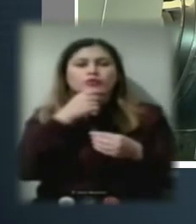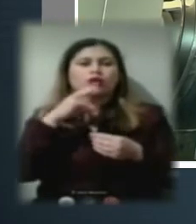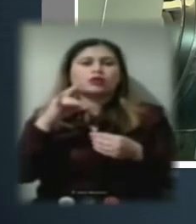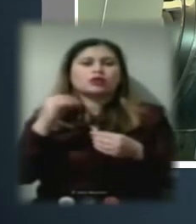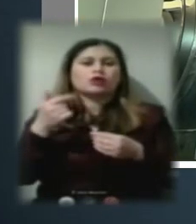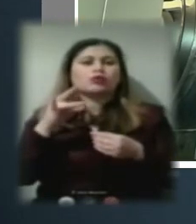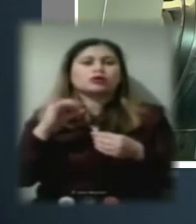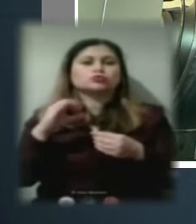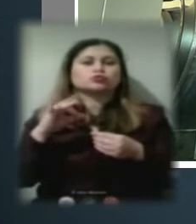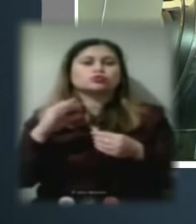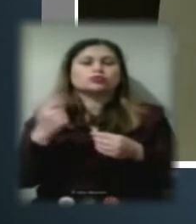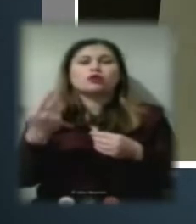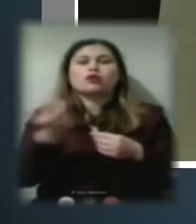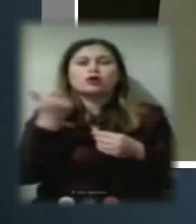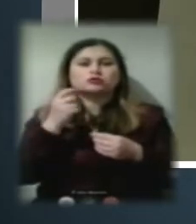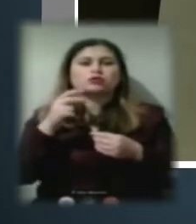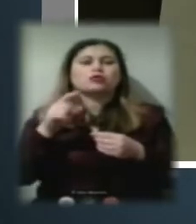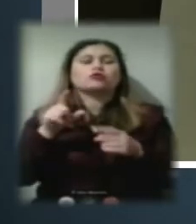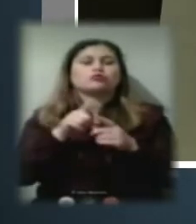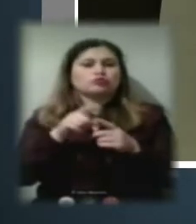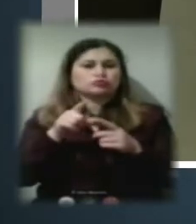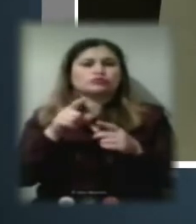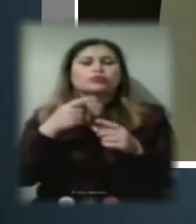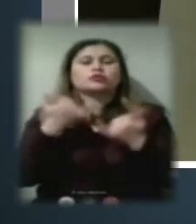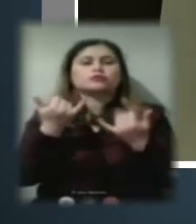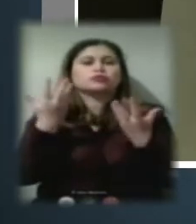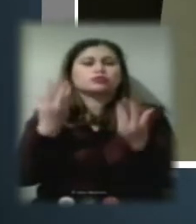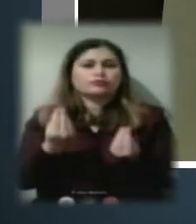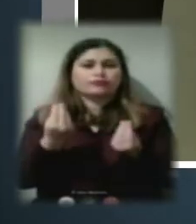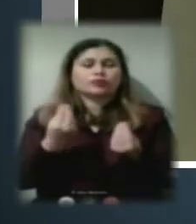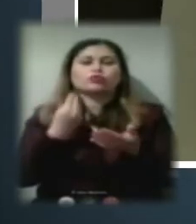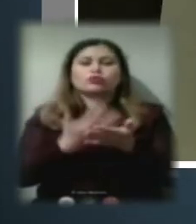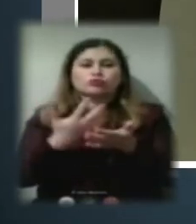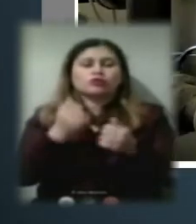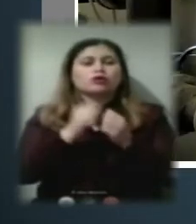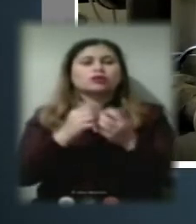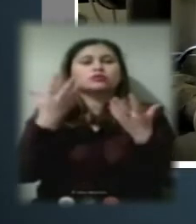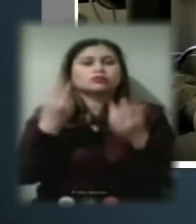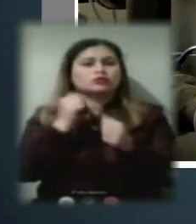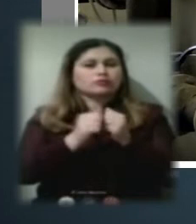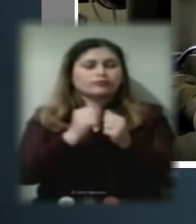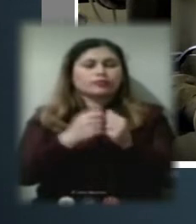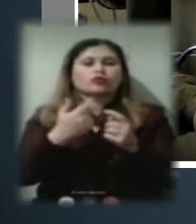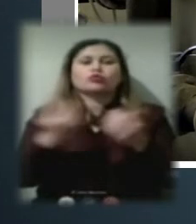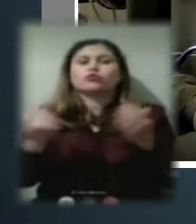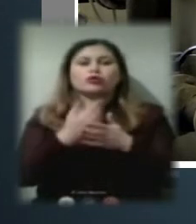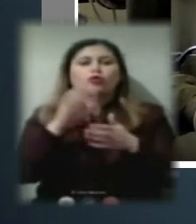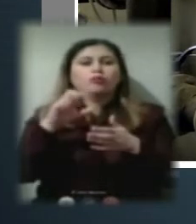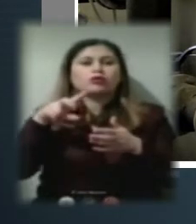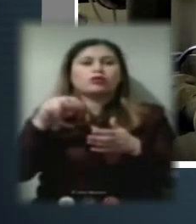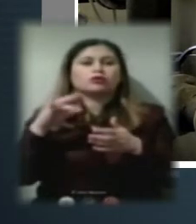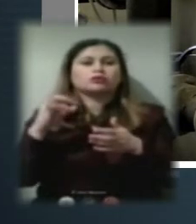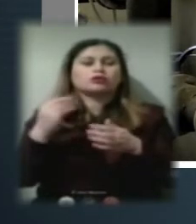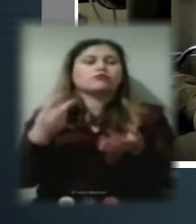електропостачання, котре на сьогоднішній день дорожчає з кожним днем. Новітнє обладнання, котре встановлене на цих об'єктах,